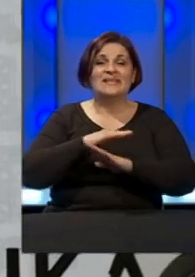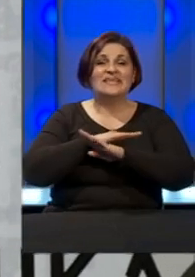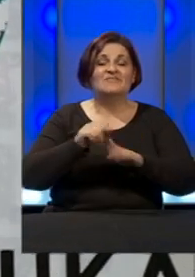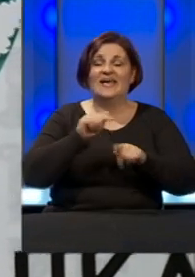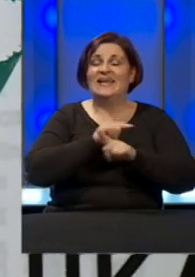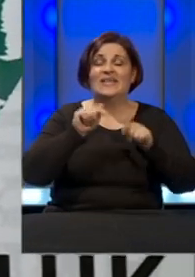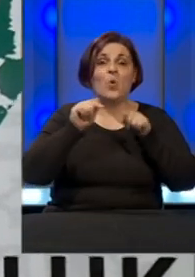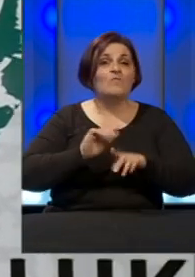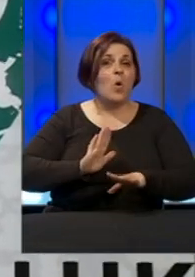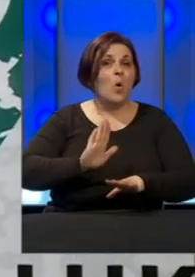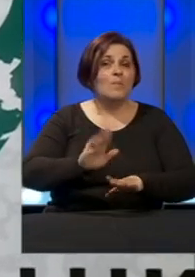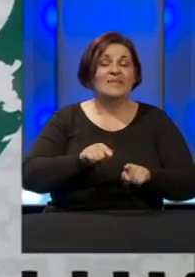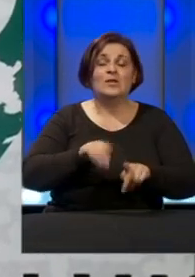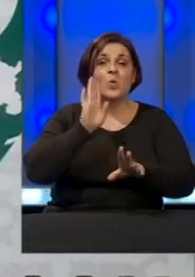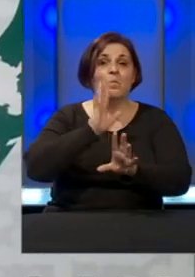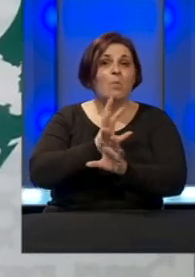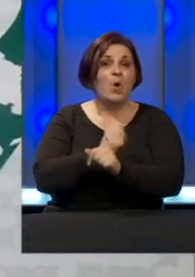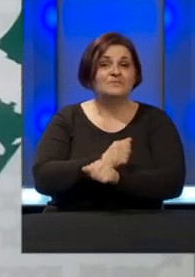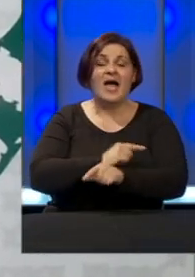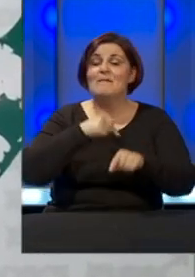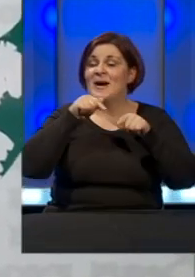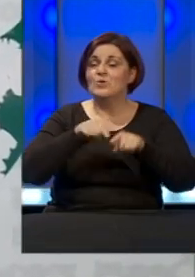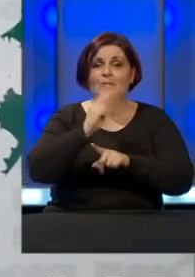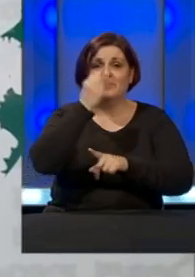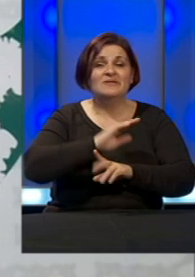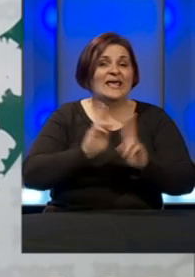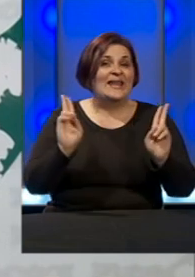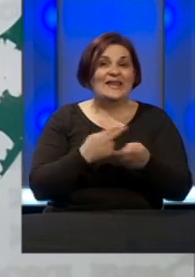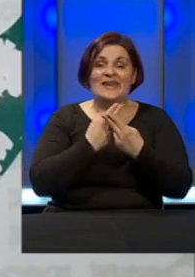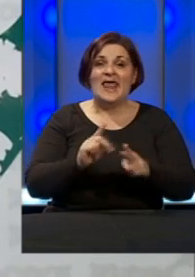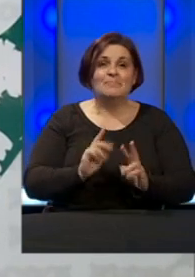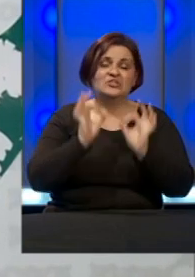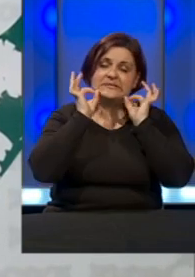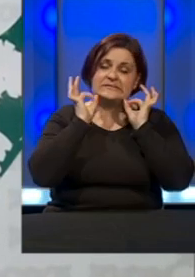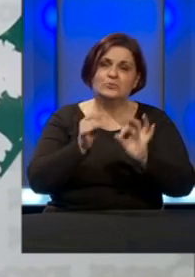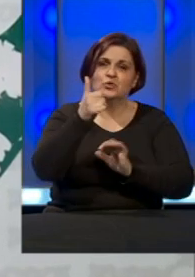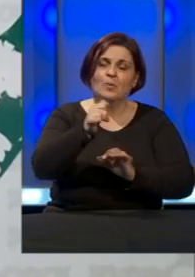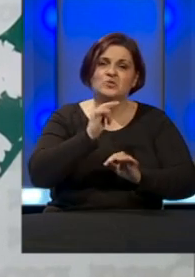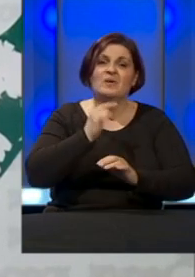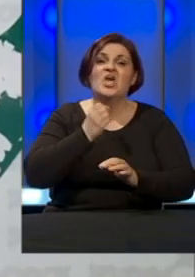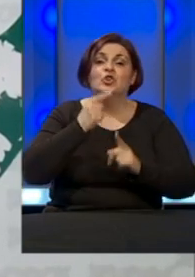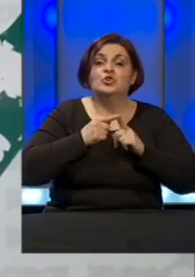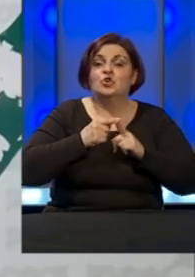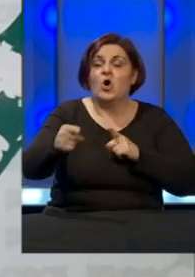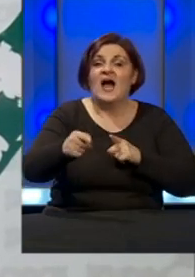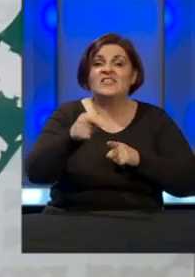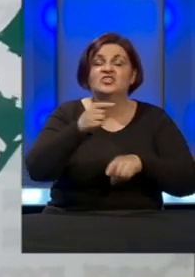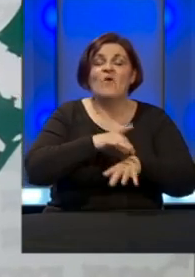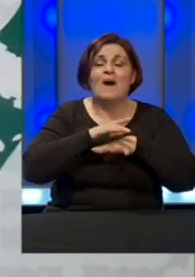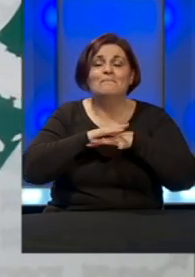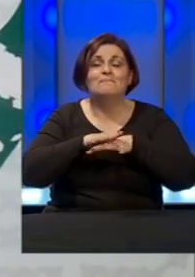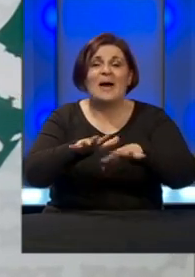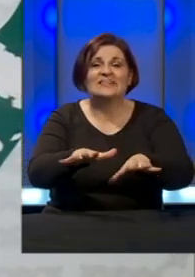niko u ovom momentu ni u Bosni i Hercegovini ni u Republike Srpskoj ne može sa sigurnošću reći dok kada će ova pandemija